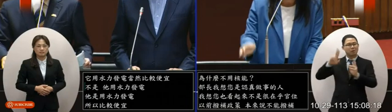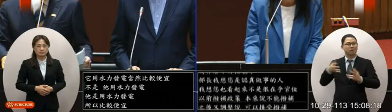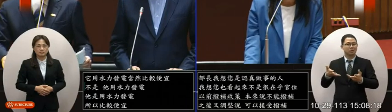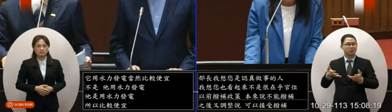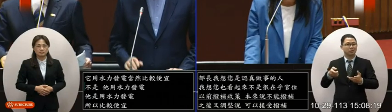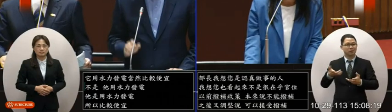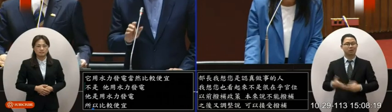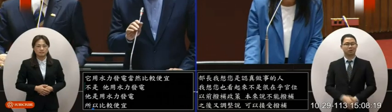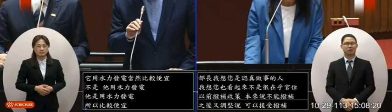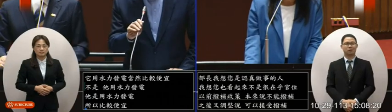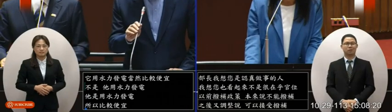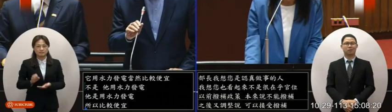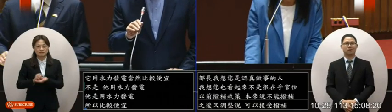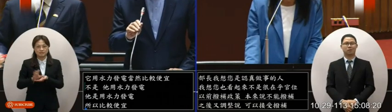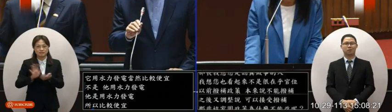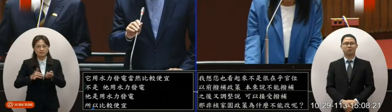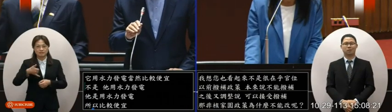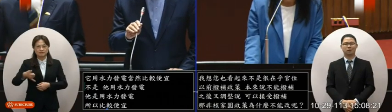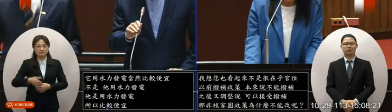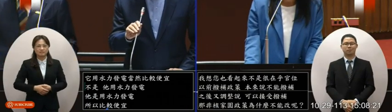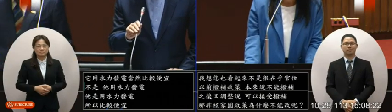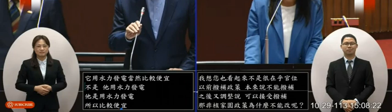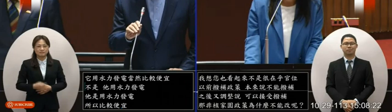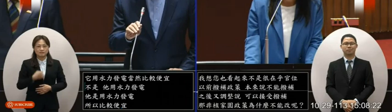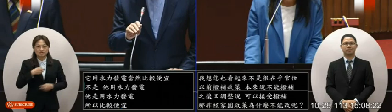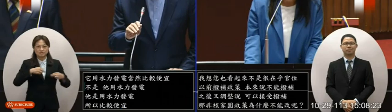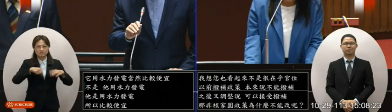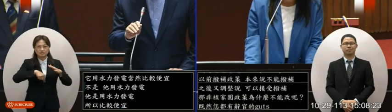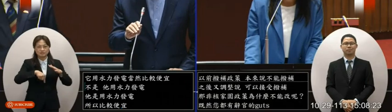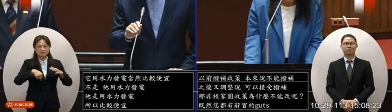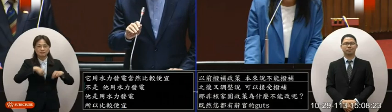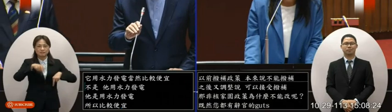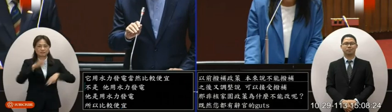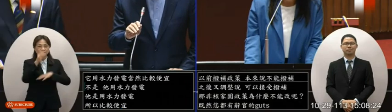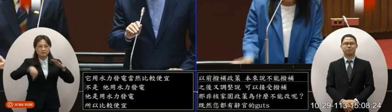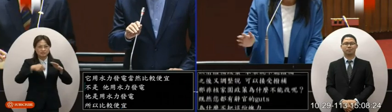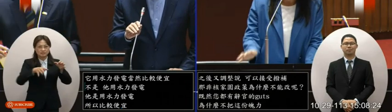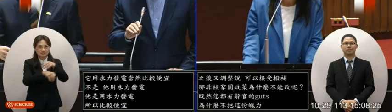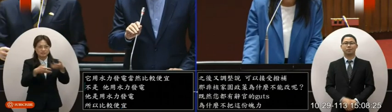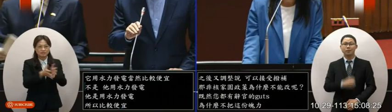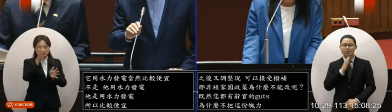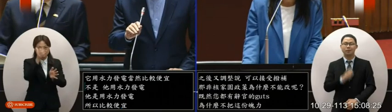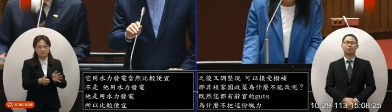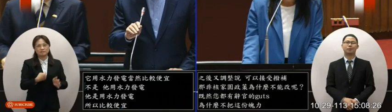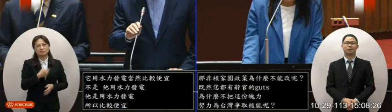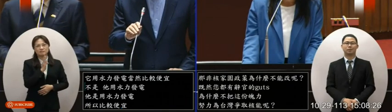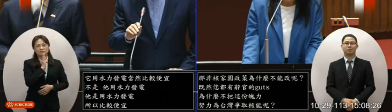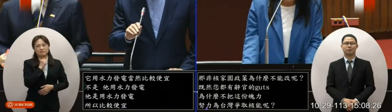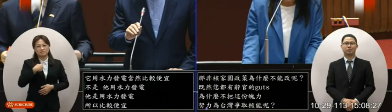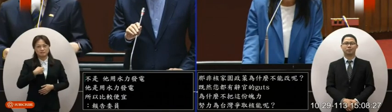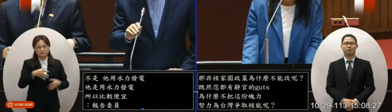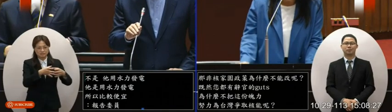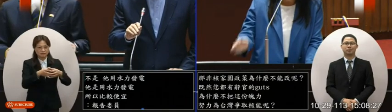能呢報告委員我是行政院經濟部的部長所以我是團